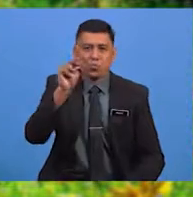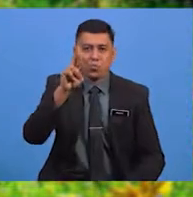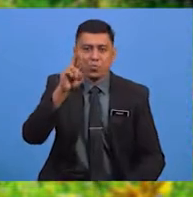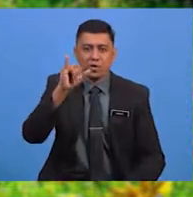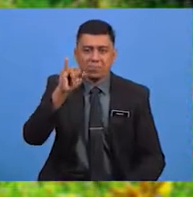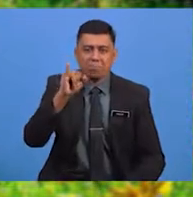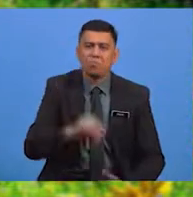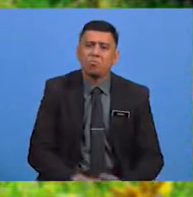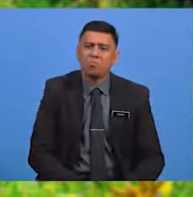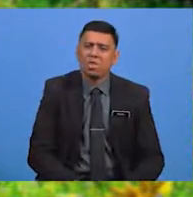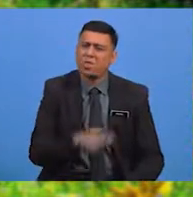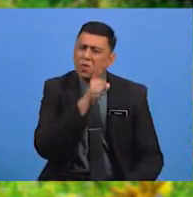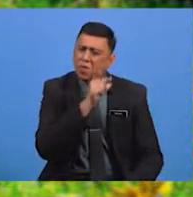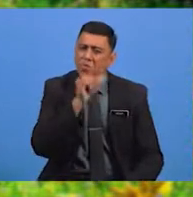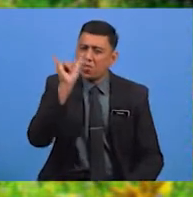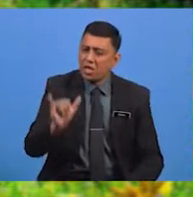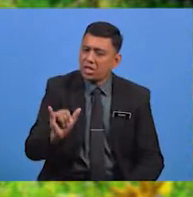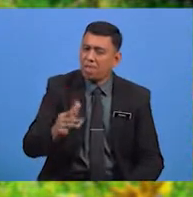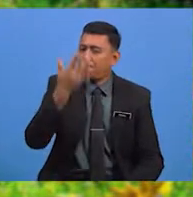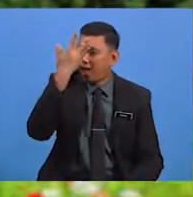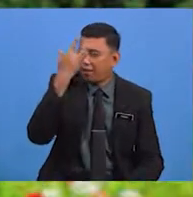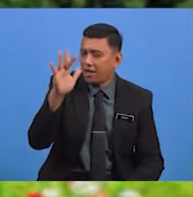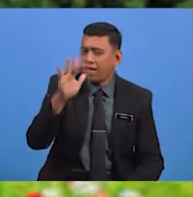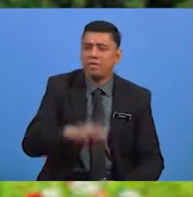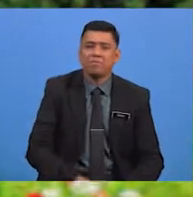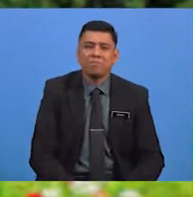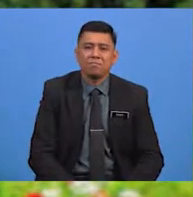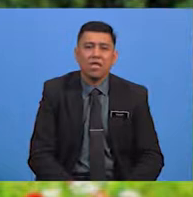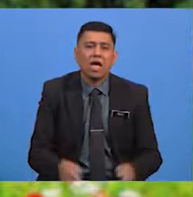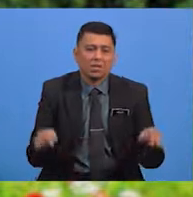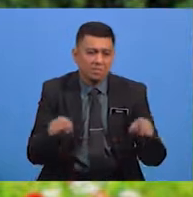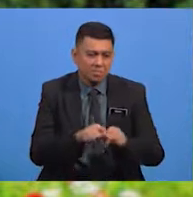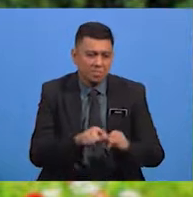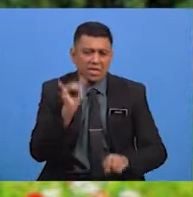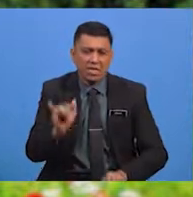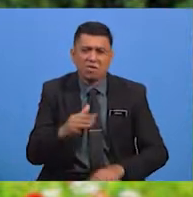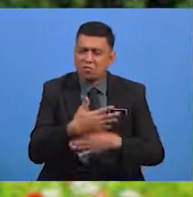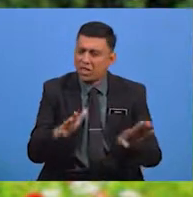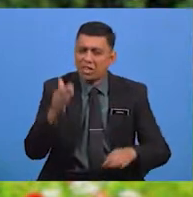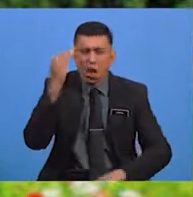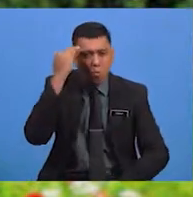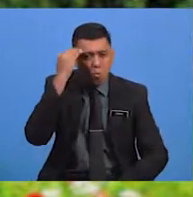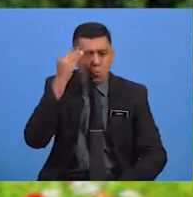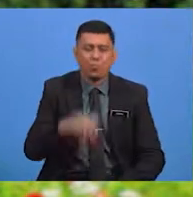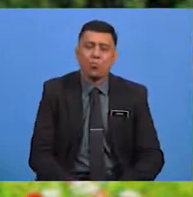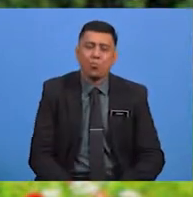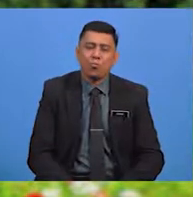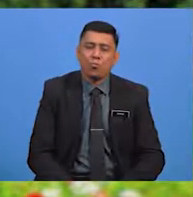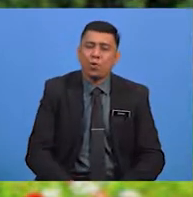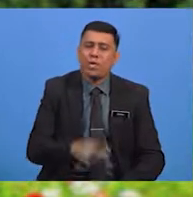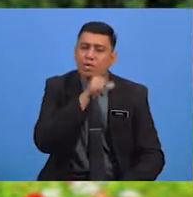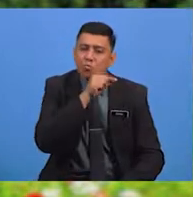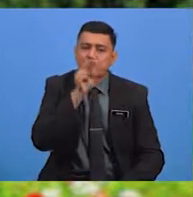sebagai burung yang bijaksana. Seperti yang kita ketahui, Burung Nuri